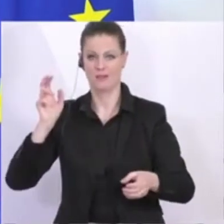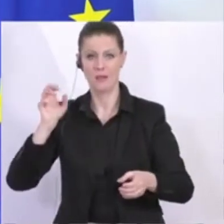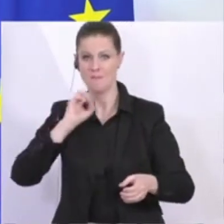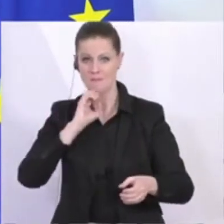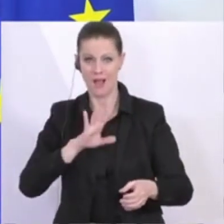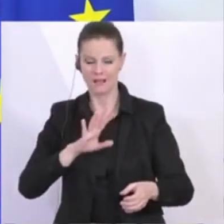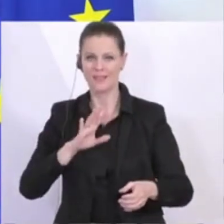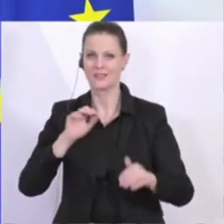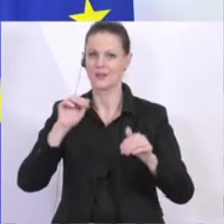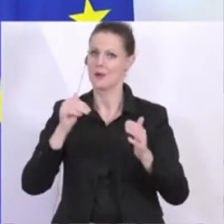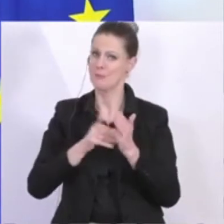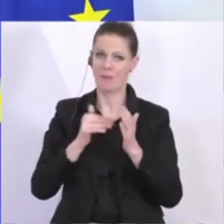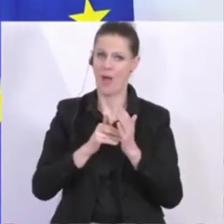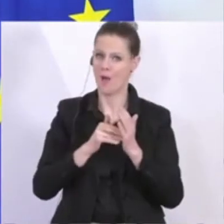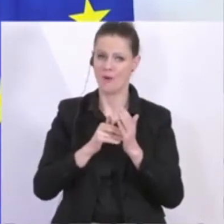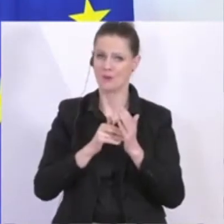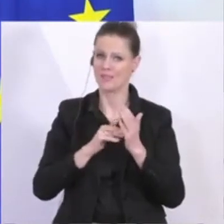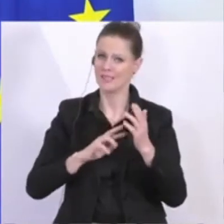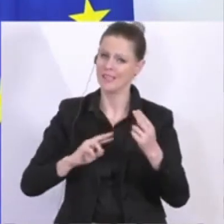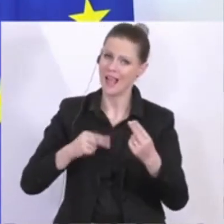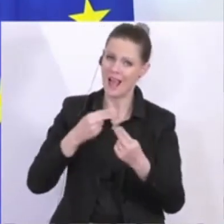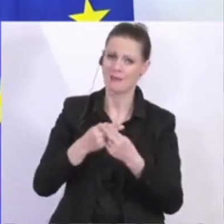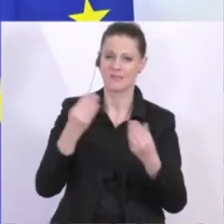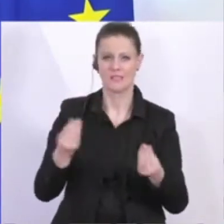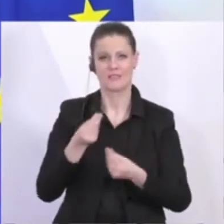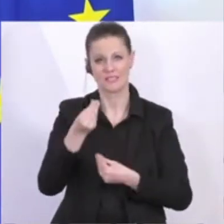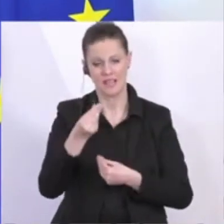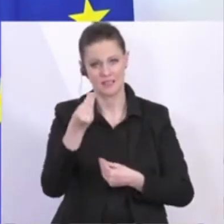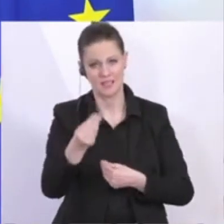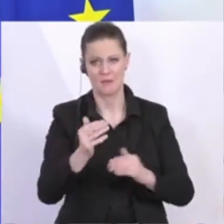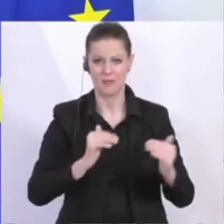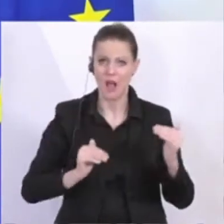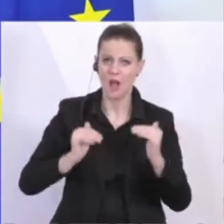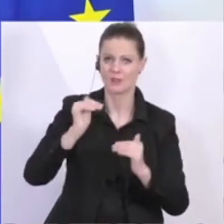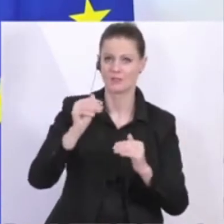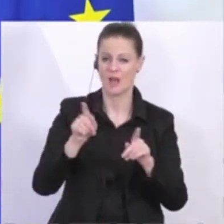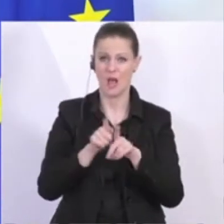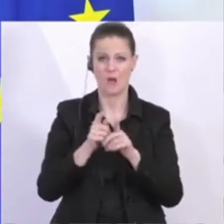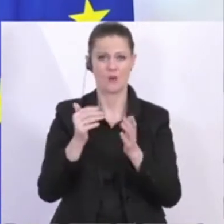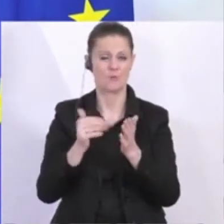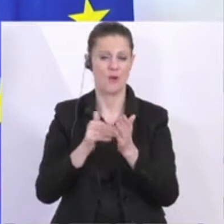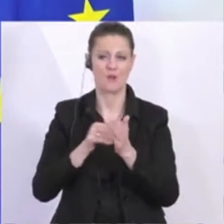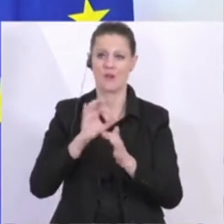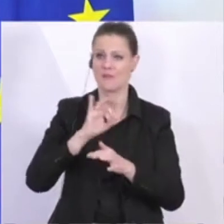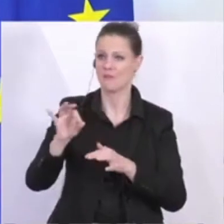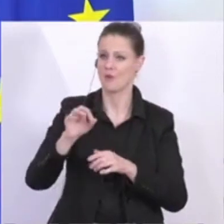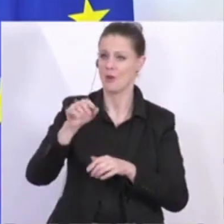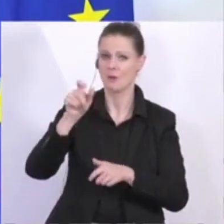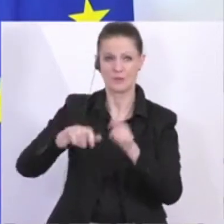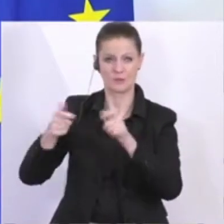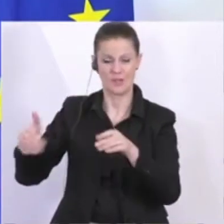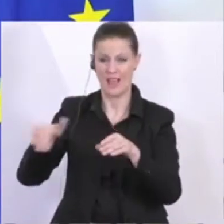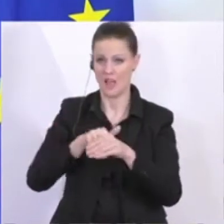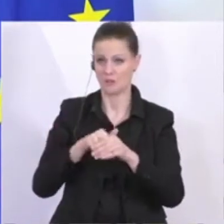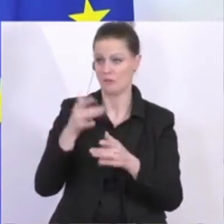das? Nicht nur, weil es um Gerechtigkeit geht den Unternehmerinnen und Unternehmern gegenüber und vor allem auch den Beschäftigten, die ja zwar vielleicht jetzt in Kurzarbeit